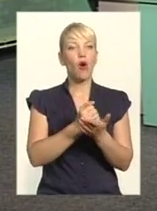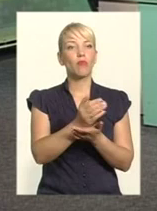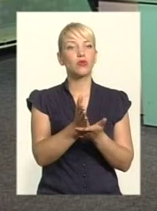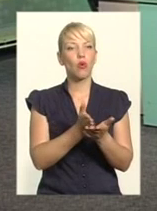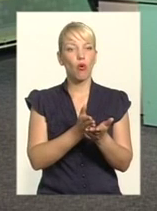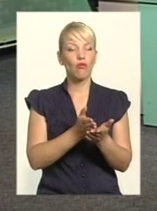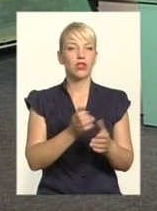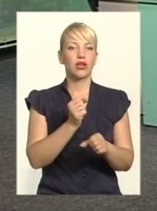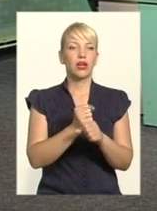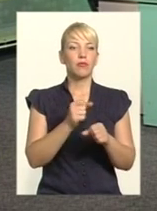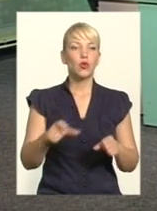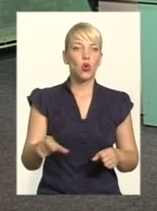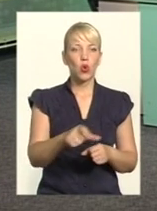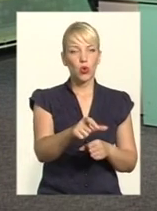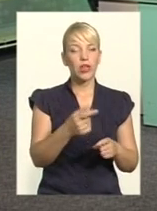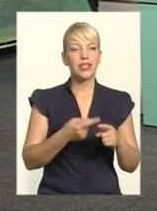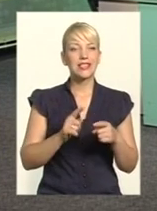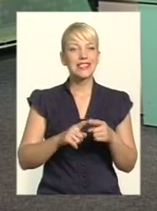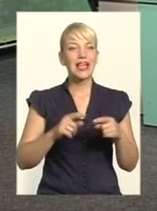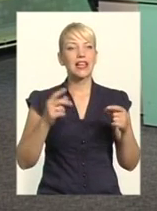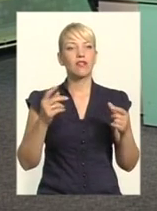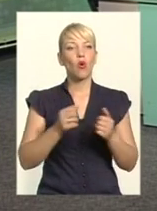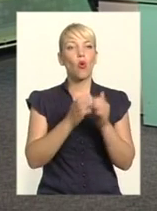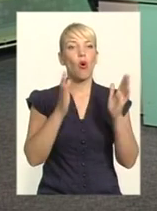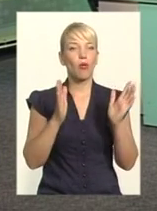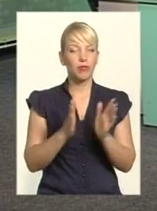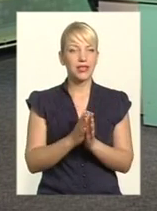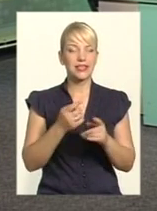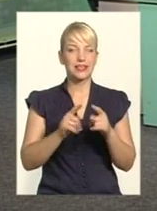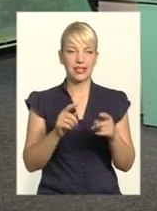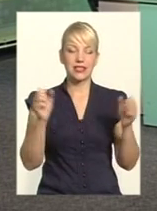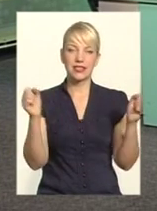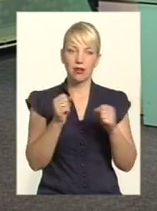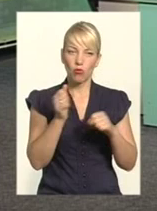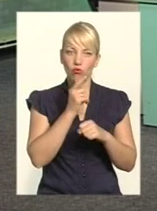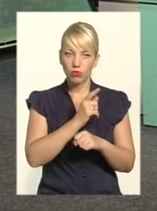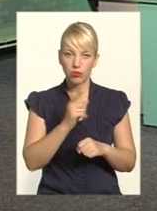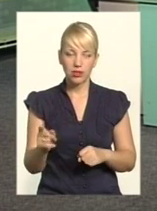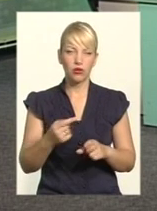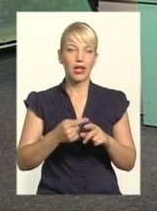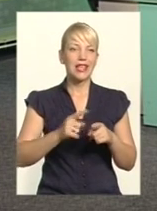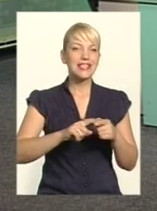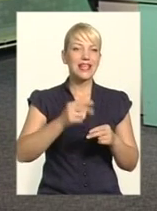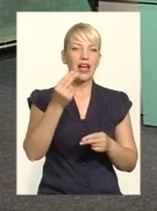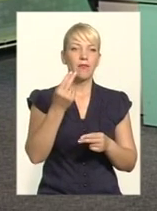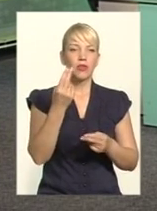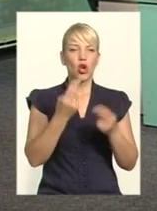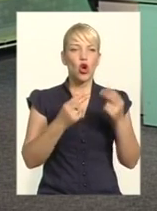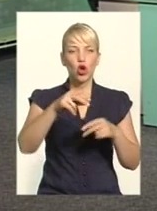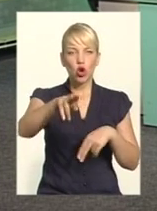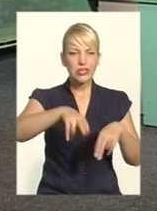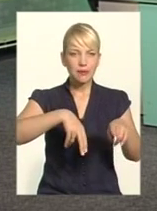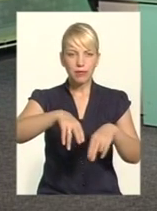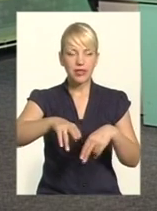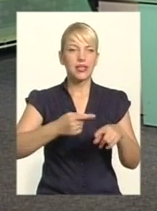період, це розмітка, освітлення і пішло-поїхало. Це велика система. Розвитку в цій програмі